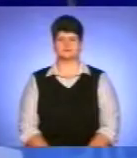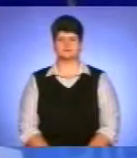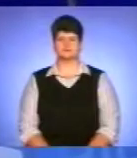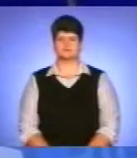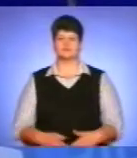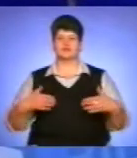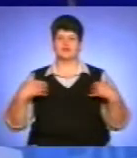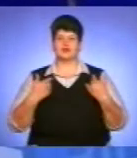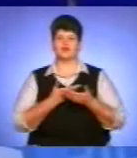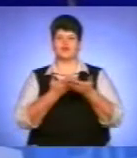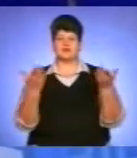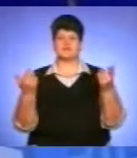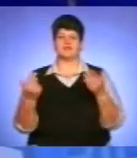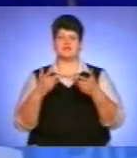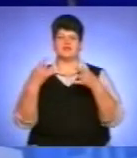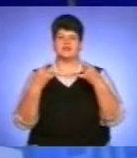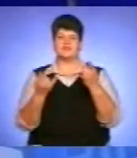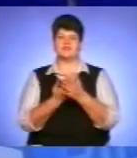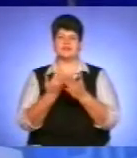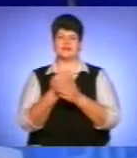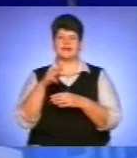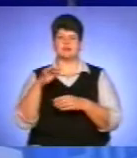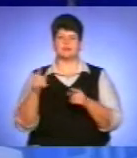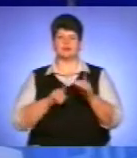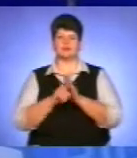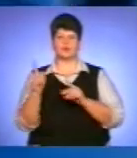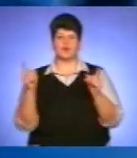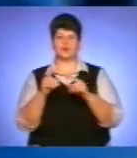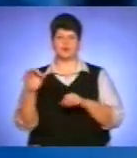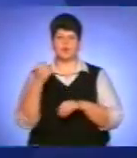Вітаю вас в ефірі Вісті ТТБ. Спочатку коротко про головне.